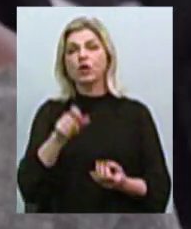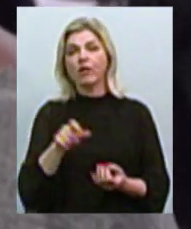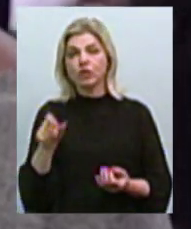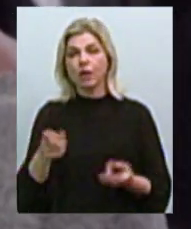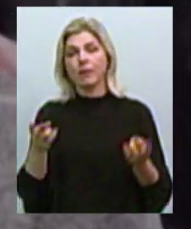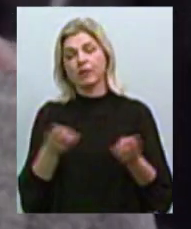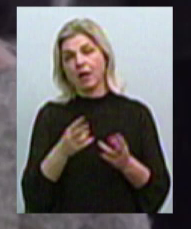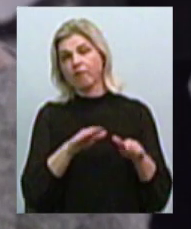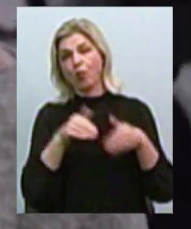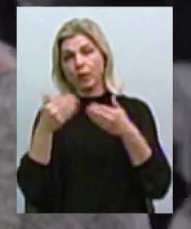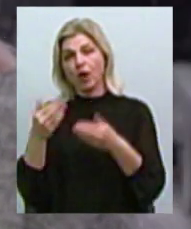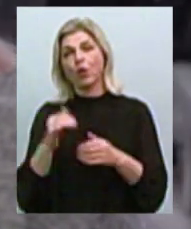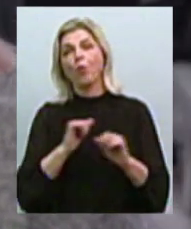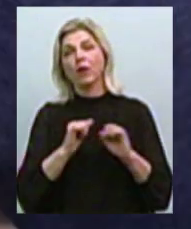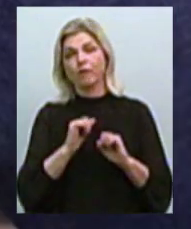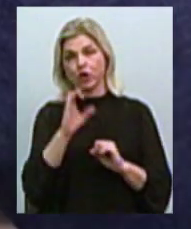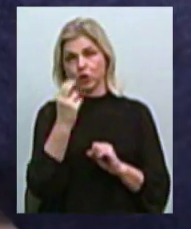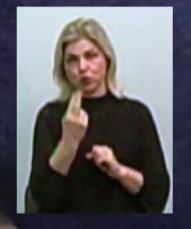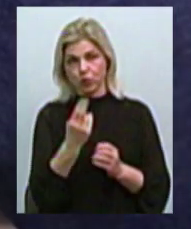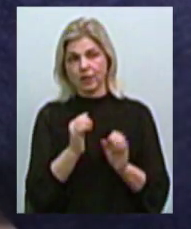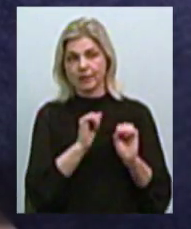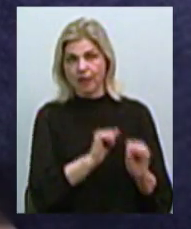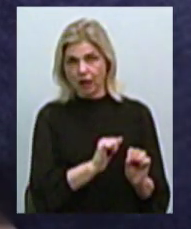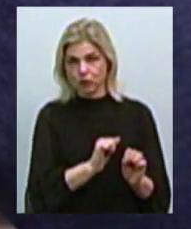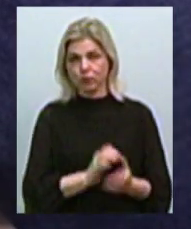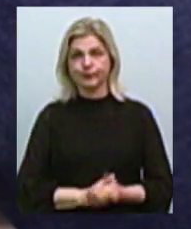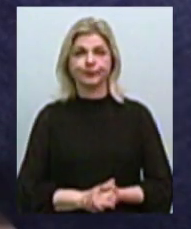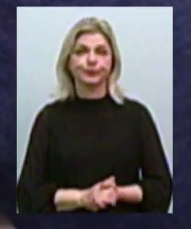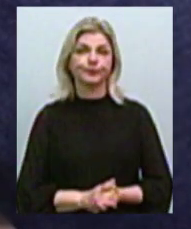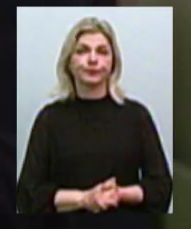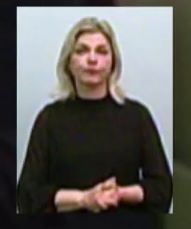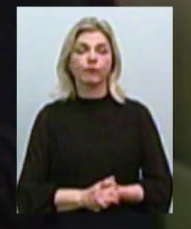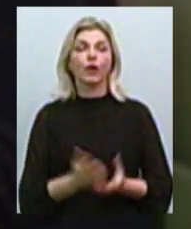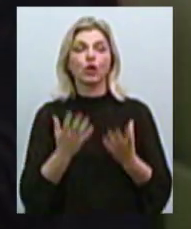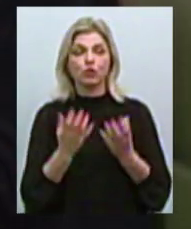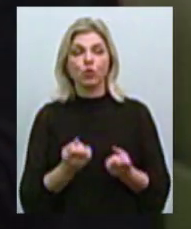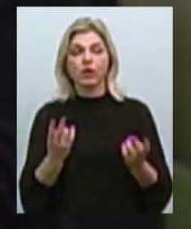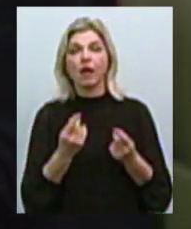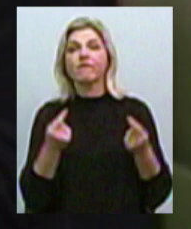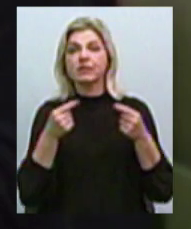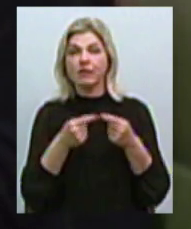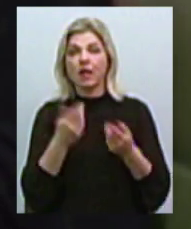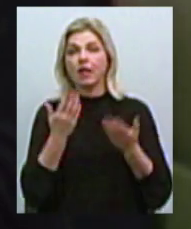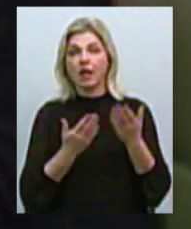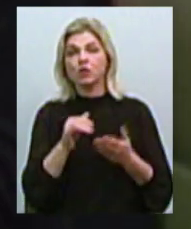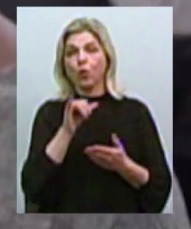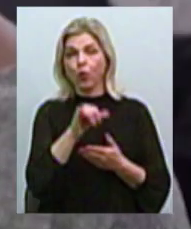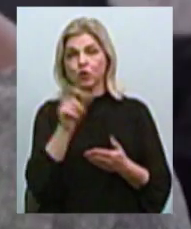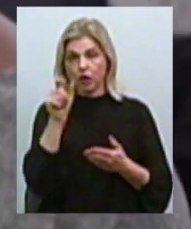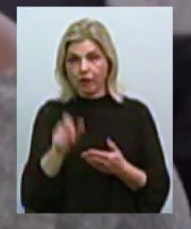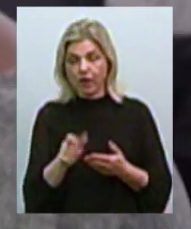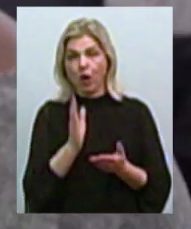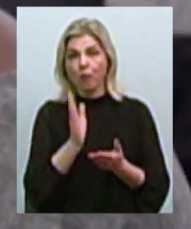звертатися в управління соцзагусту. І крім цього, ще треба відзначити, що якщо у споживача буде